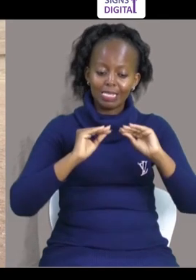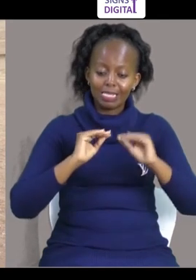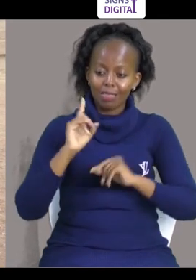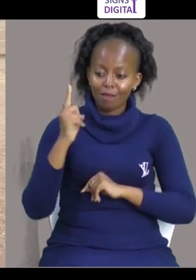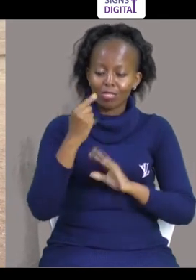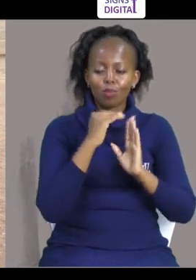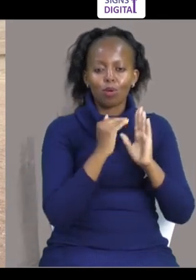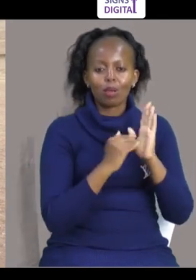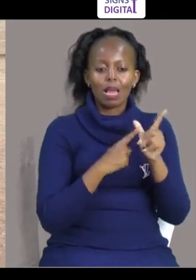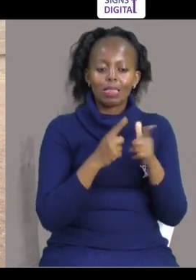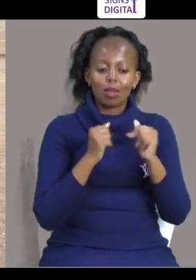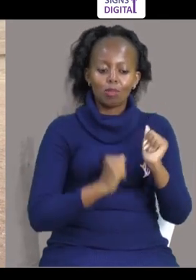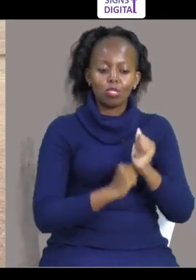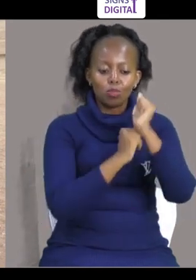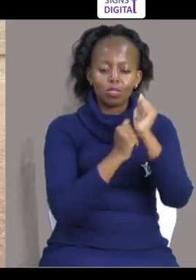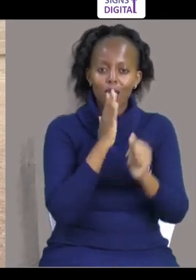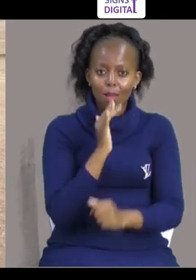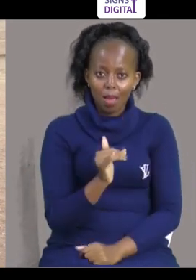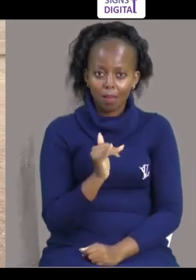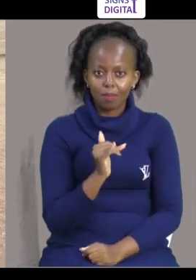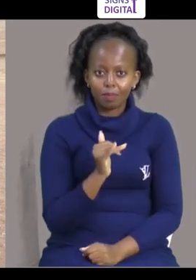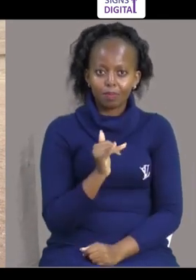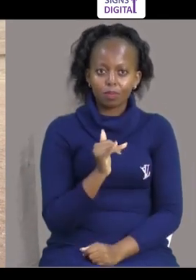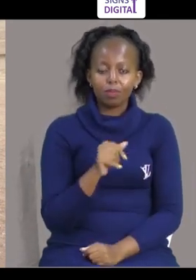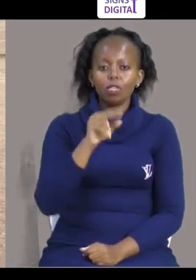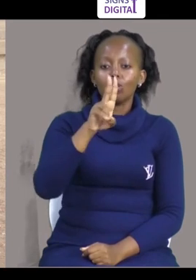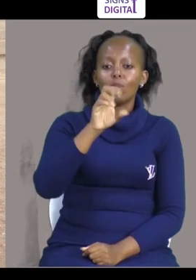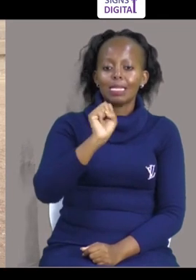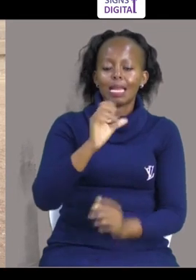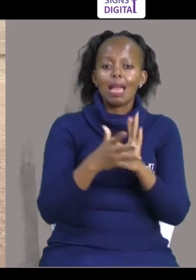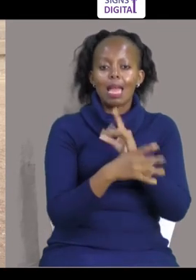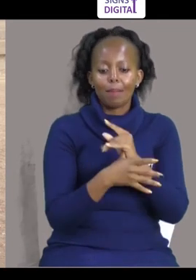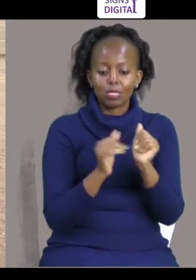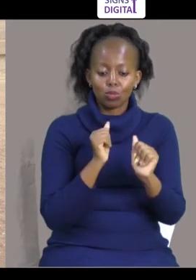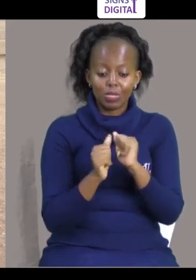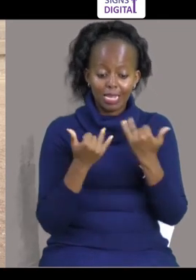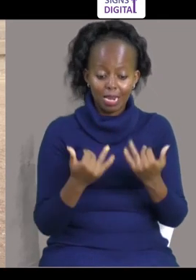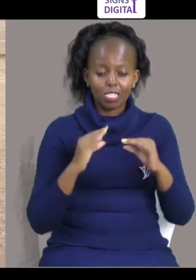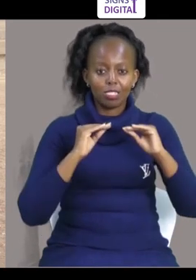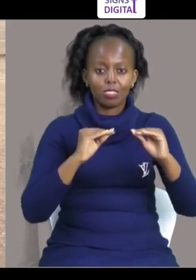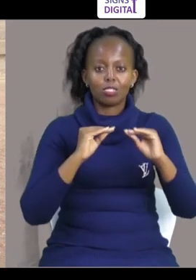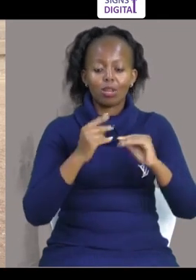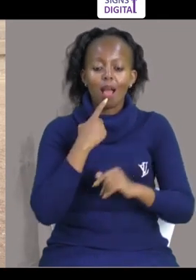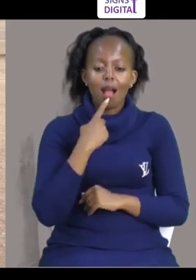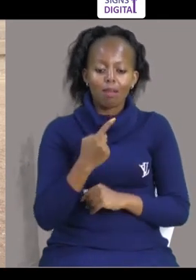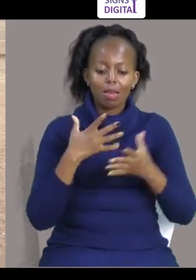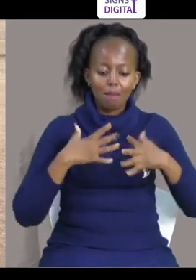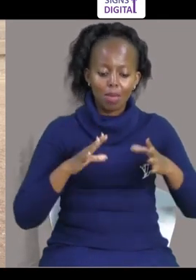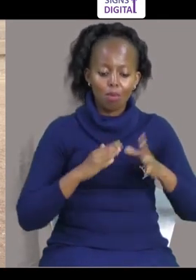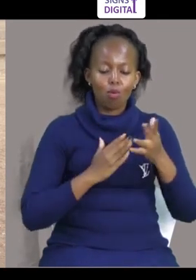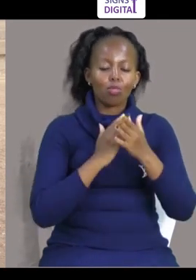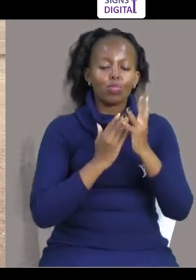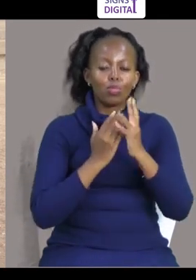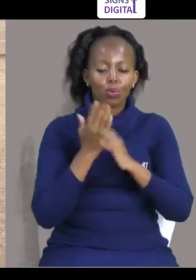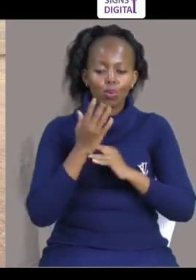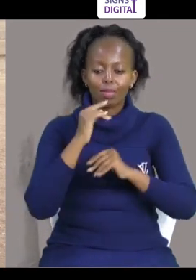But that we did the first program Tukakua sponsored in our U.S. Embassy Now we taught